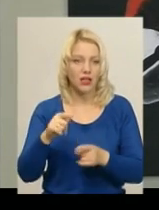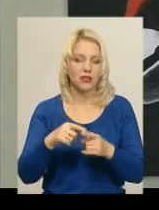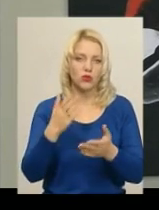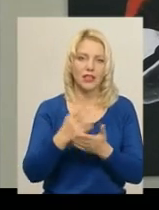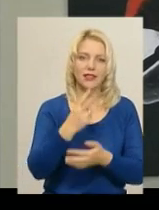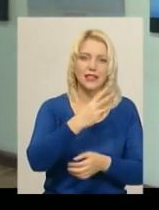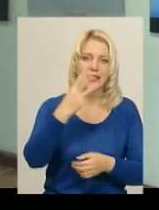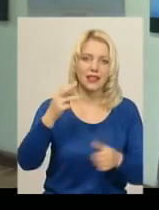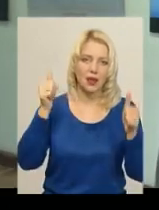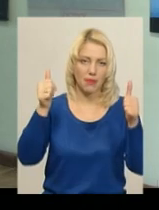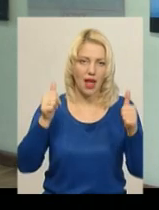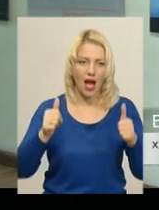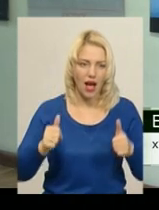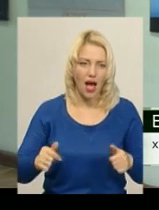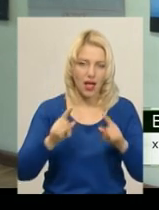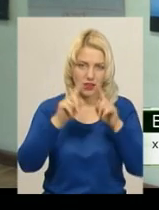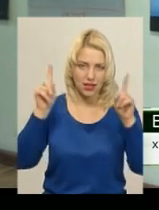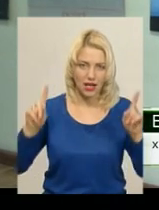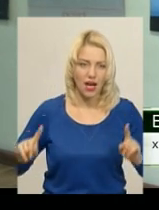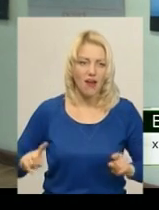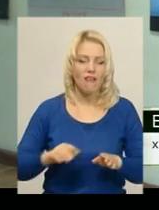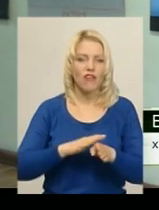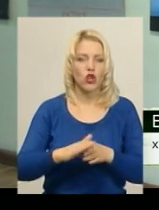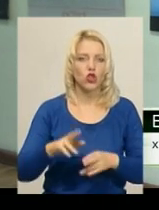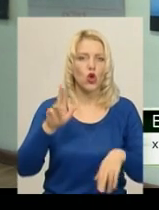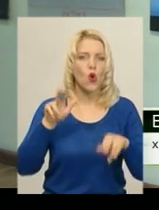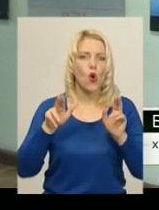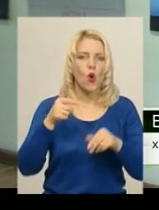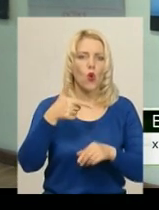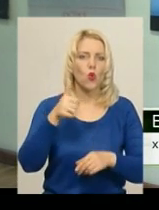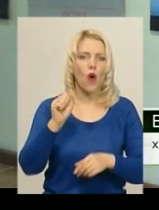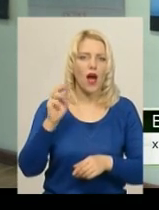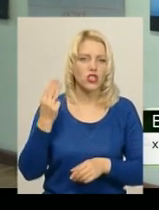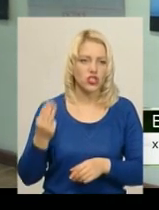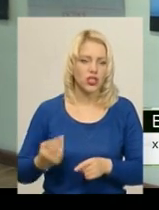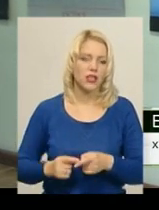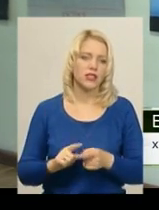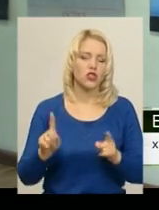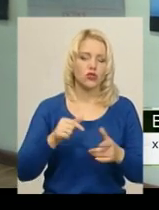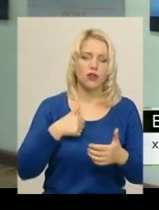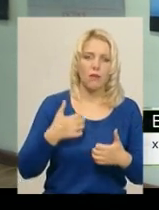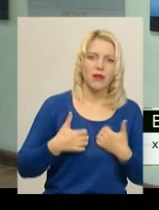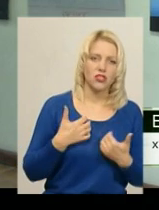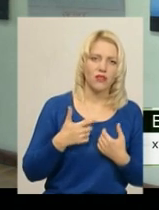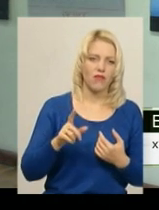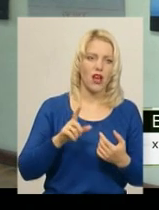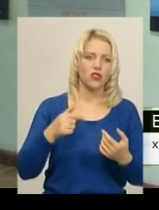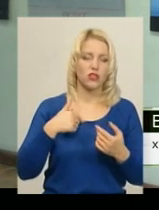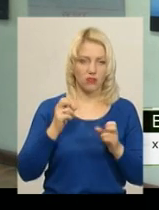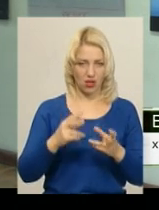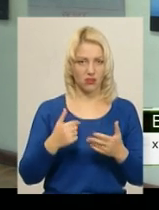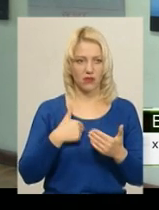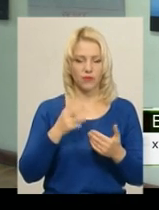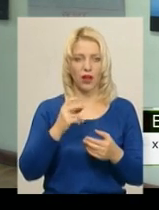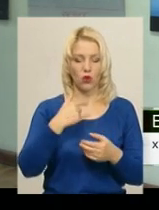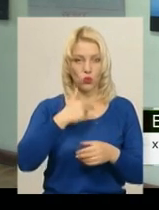виконані Гуашю. Теми, те, що мене хвилює, те, що я за що переживаю, хвилює мене як людину, перш за все